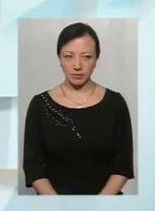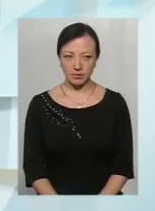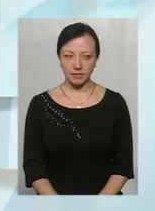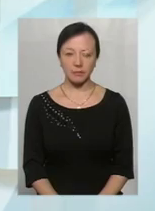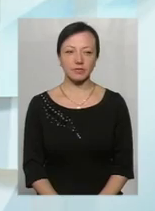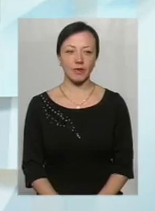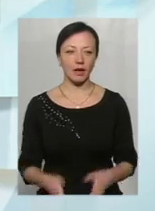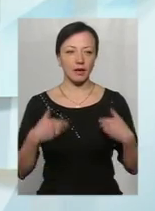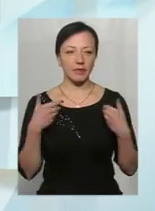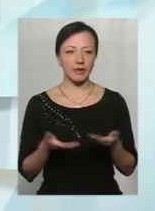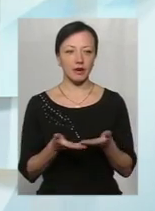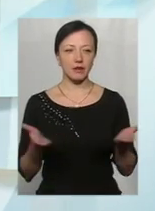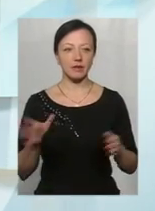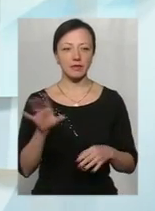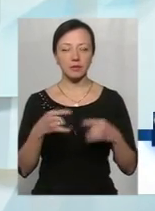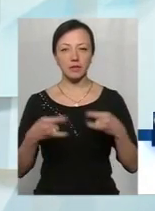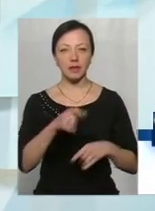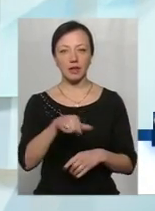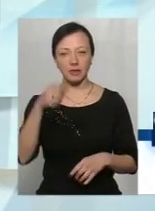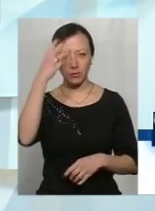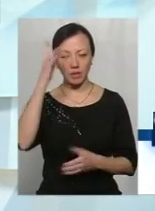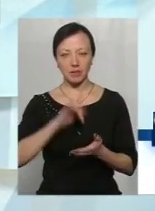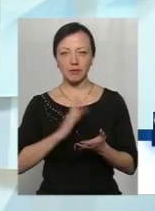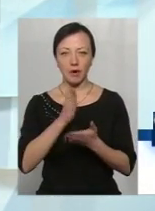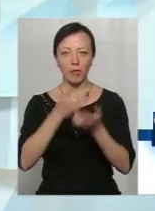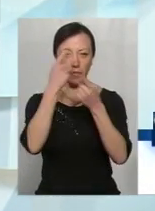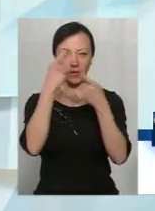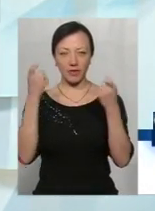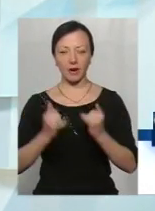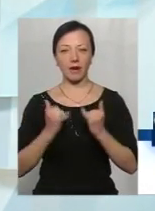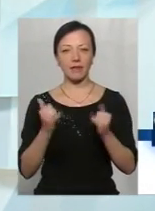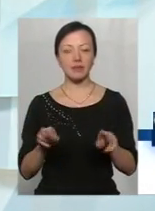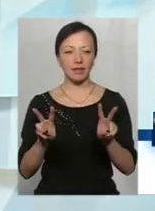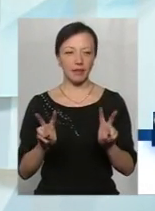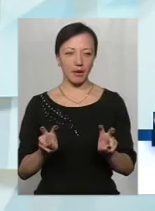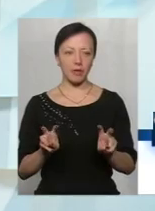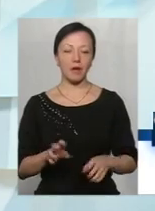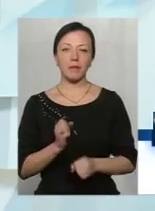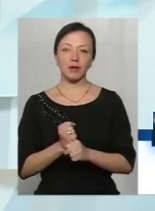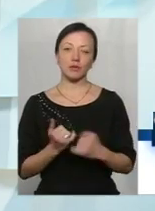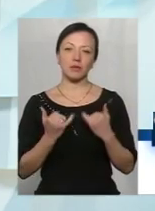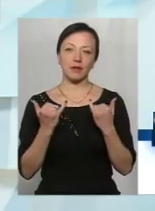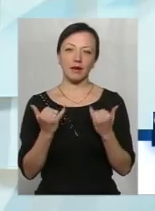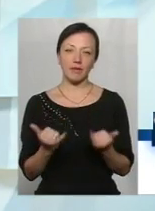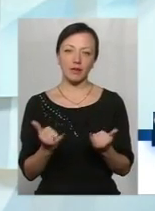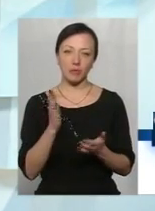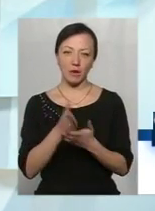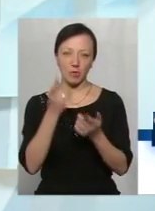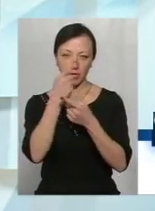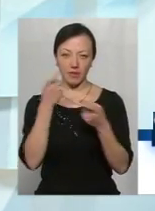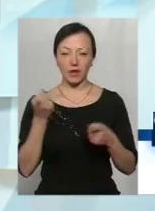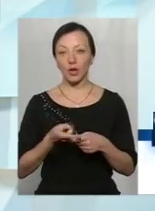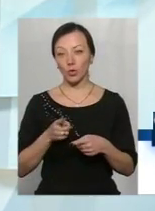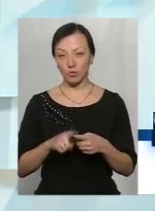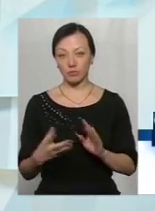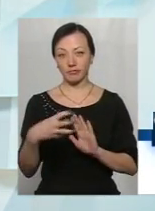Мої вітання усім телеглядачам Поділяцентр. У прямому ефірі для вас тема. Ми працюємо для вас у прямому ефірі, тому